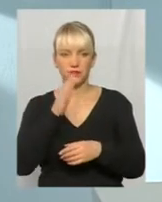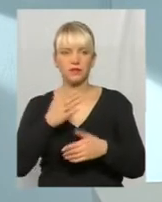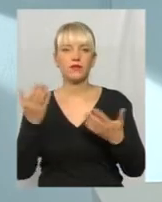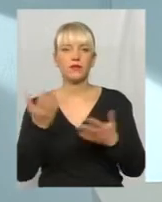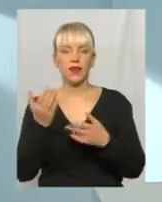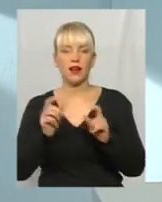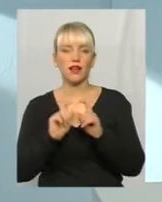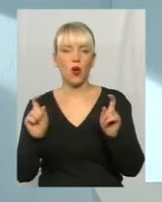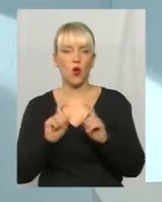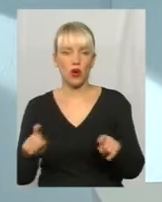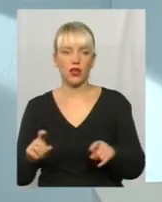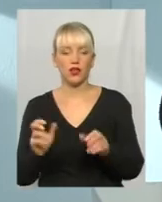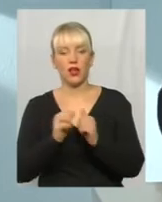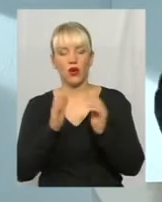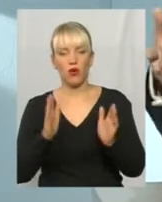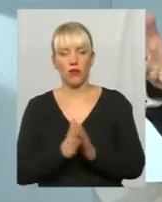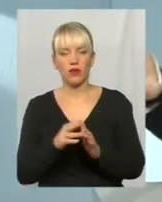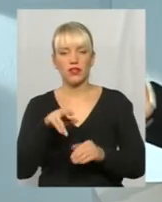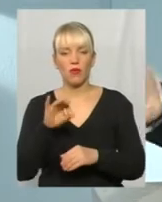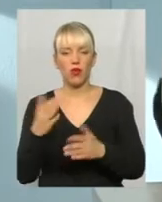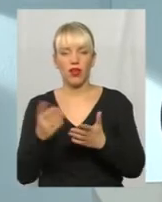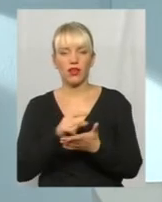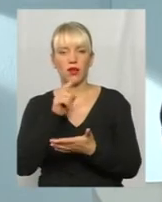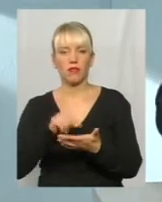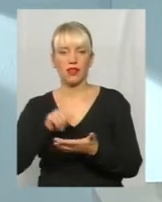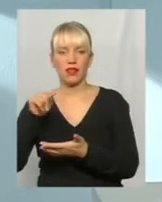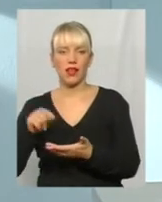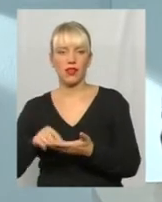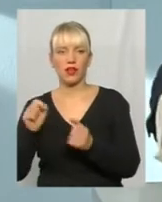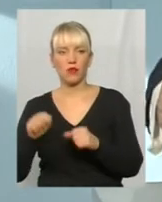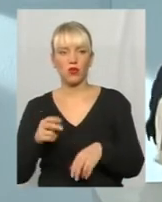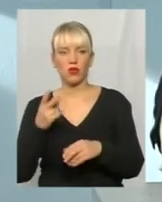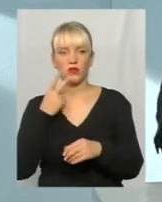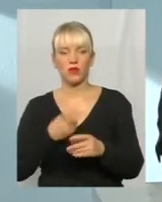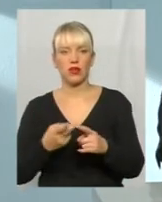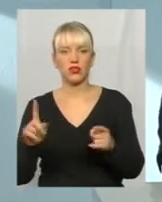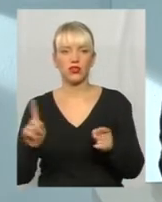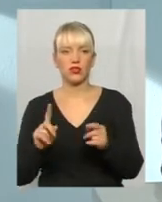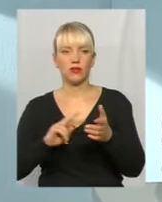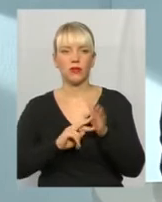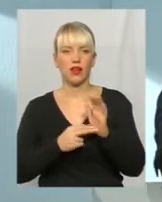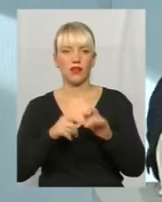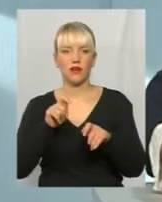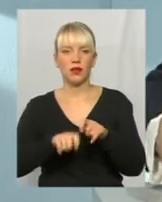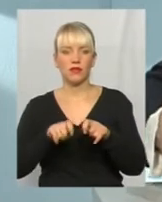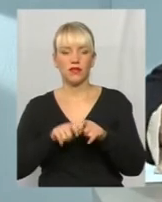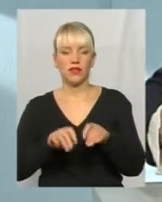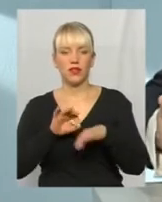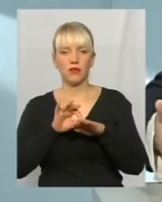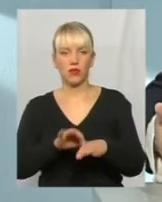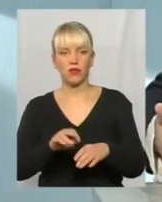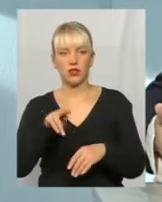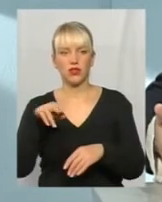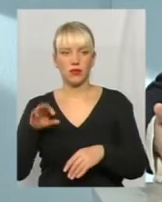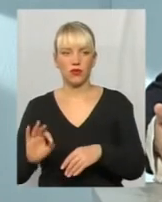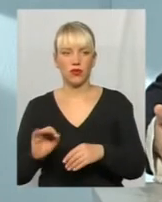які органи комплексно, по яких питаннях, відповідно, вони можуть побачити, тому що планова перевірка проводиться, по